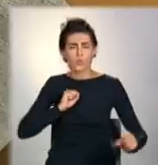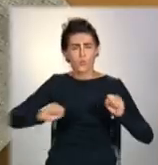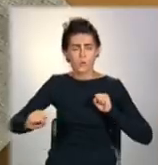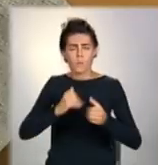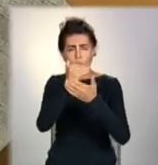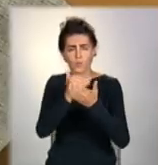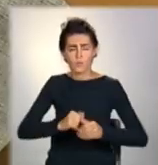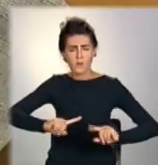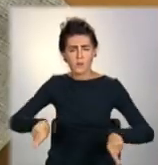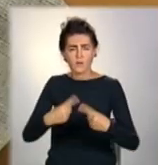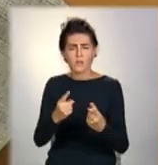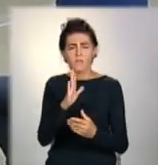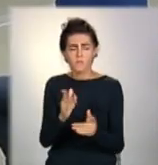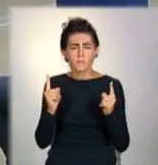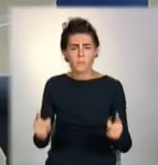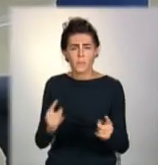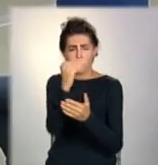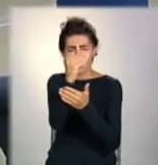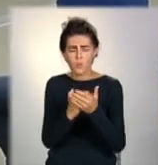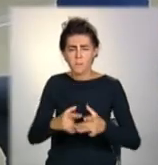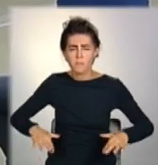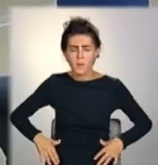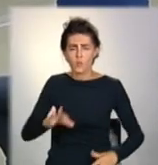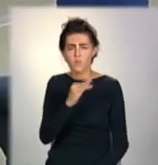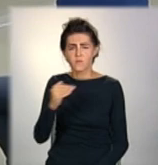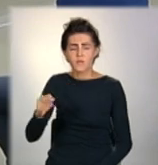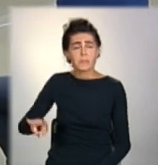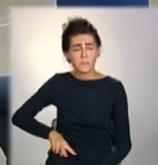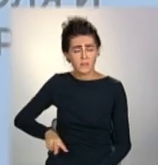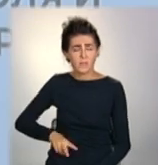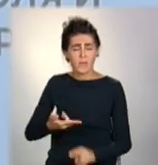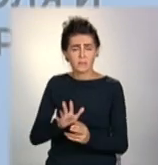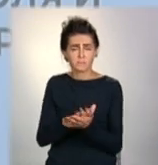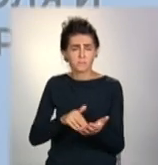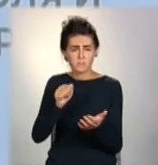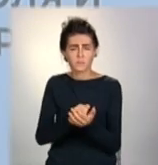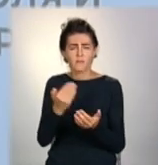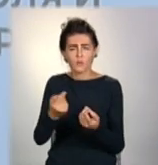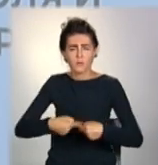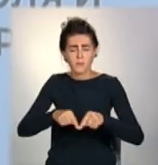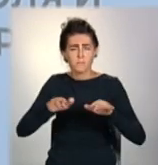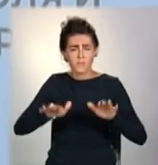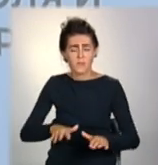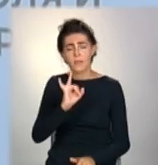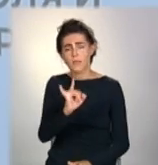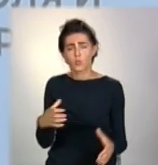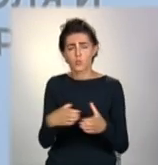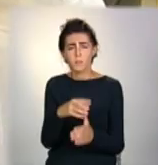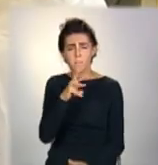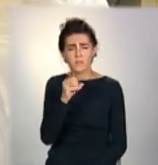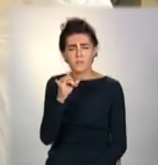Проєкт реалізують в межах програми «Master of Public Administration», яка діє за участі муніципалітету та групи